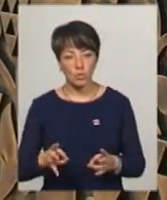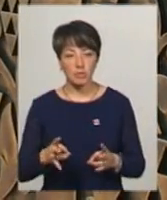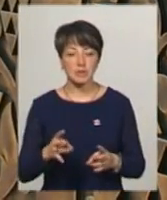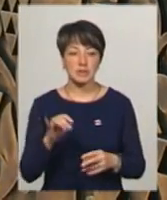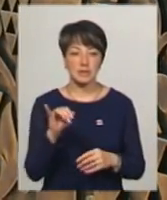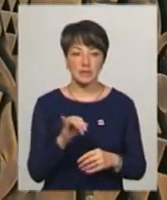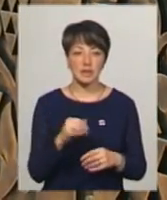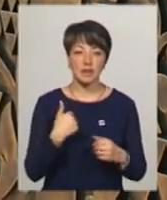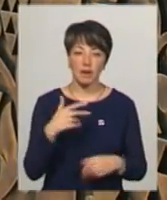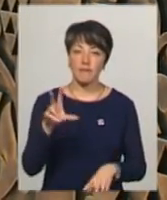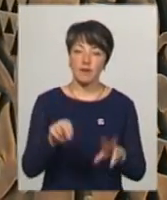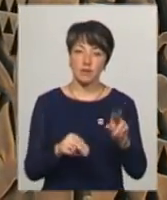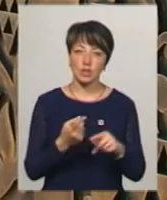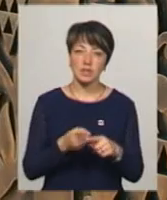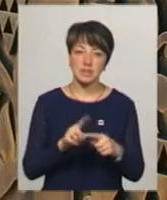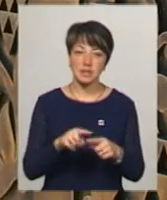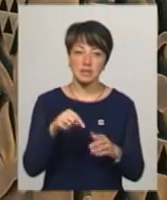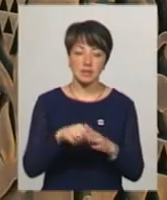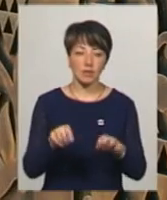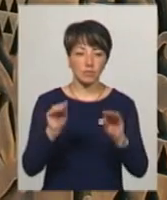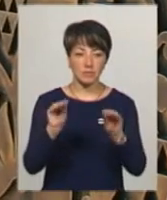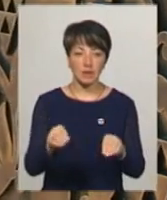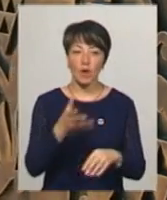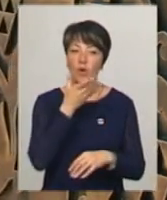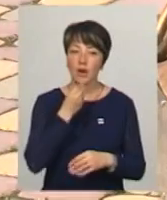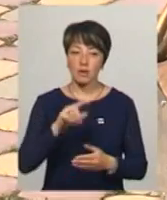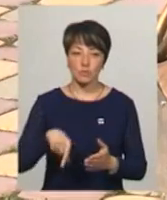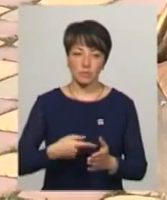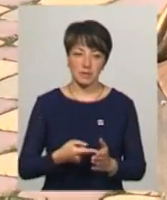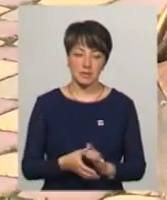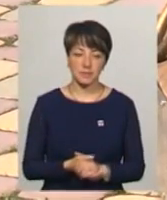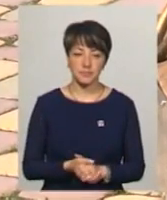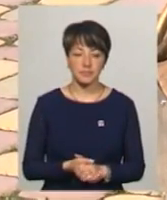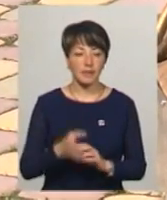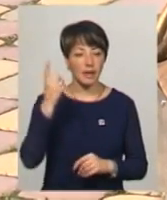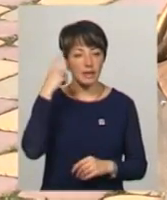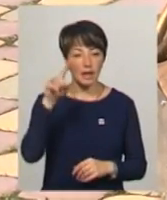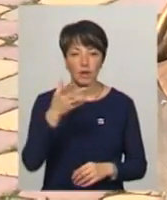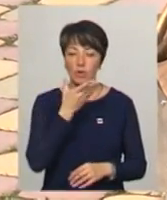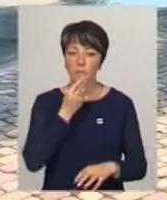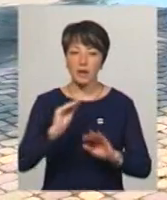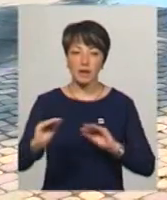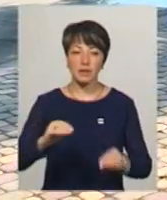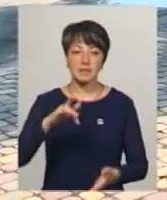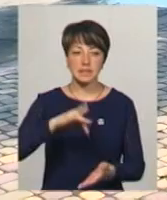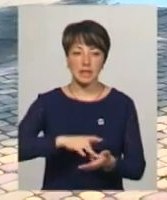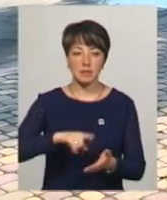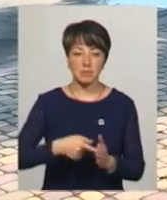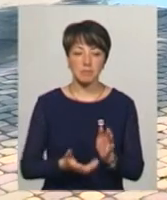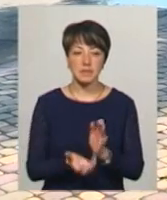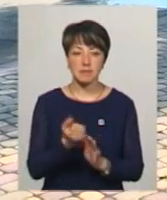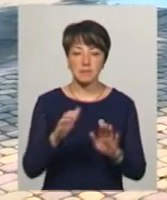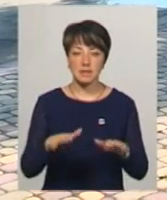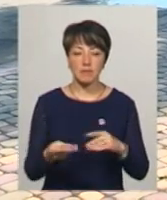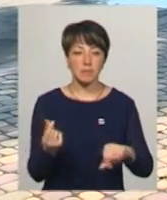І я вважаю, це знак, який тут постали окрасою міста. Ідею прикрасити центр міста гігантською монетною підтримав місцевий